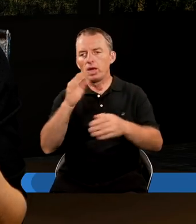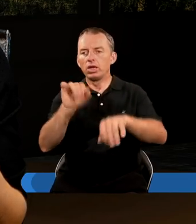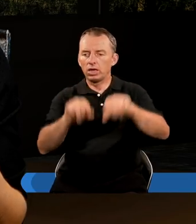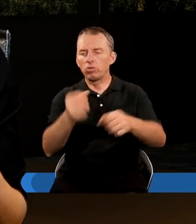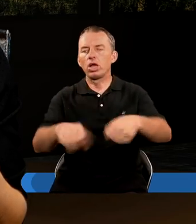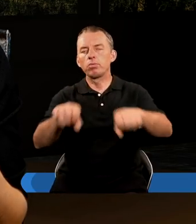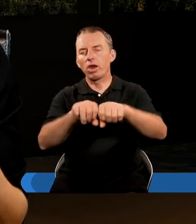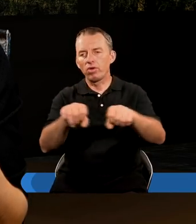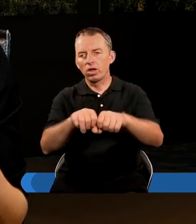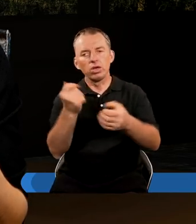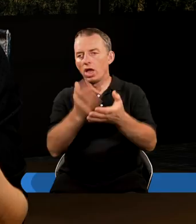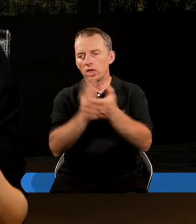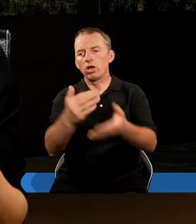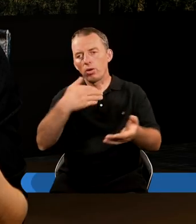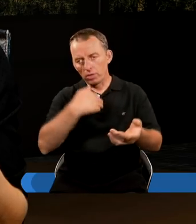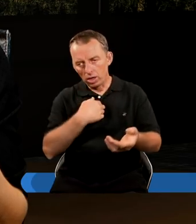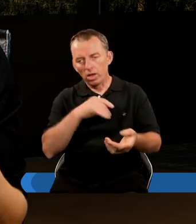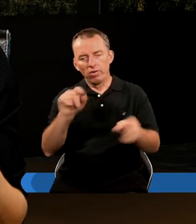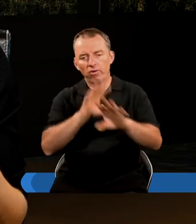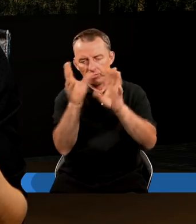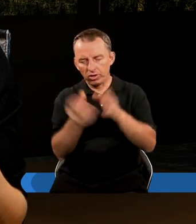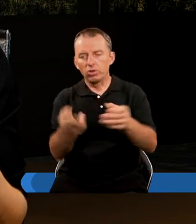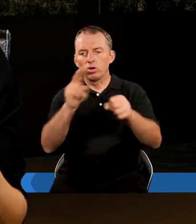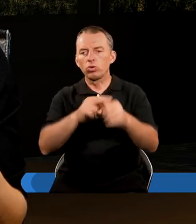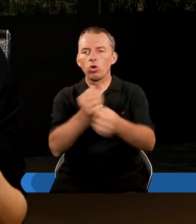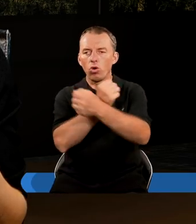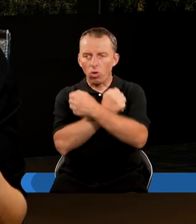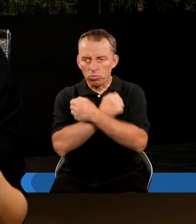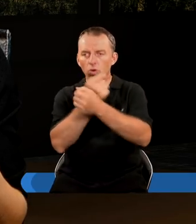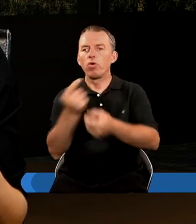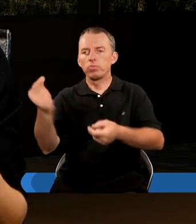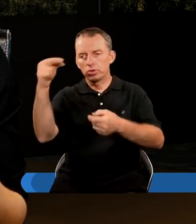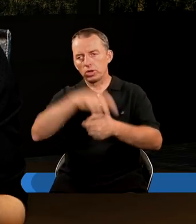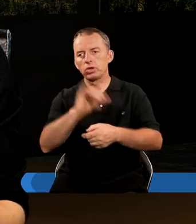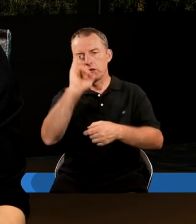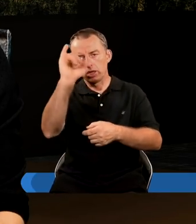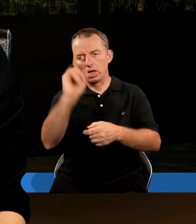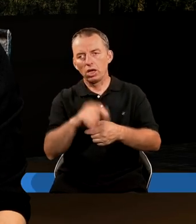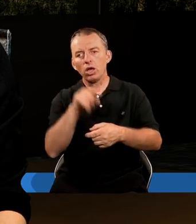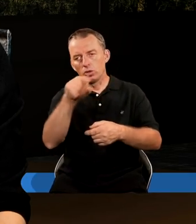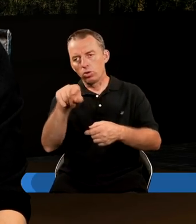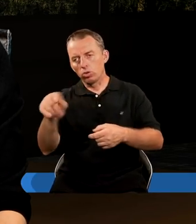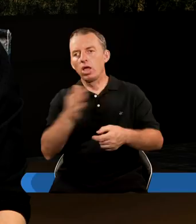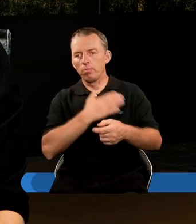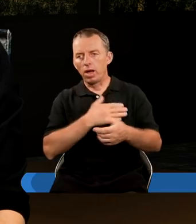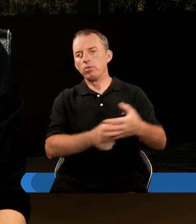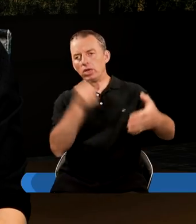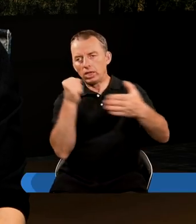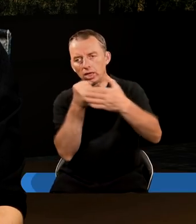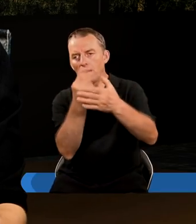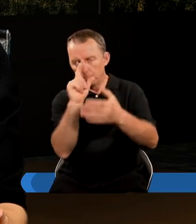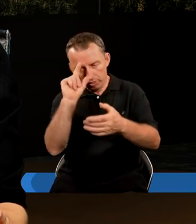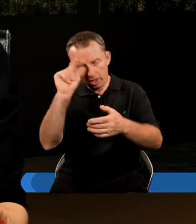sędzia sprawiedliwy, a nie tylko mnie, lecz i wszystkim, którzy miłowali przyjście jego. I tutaj mamy zderzenie jakby